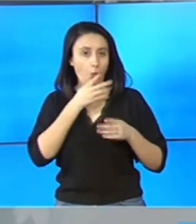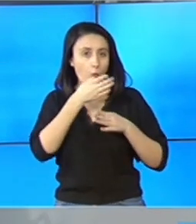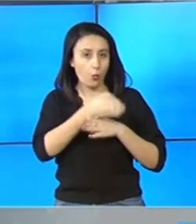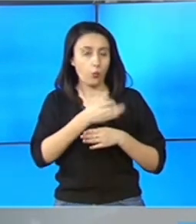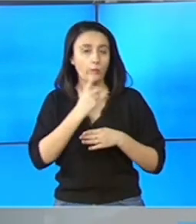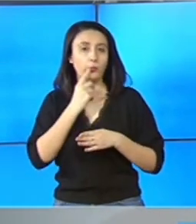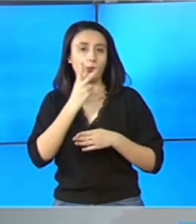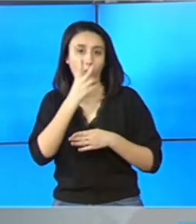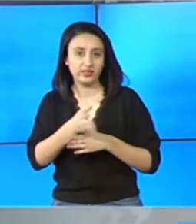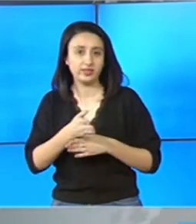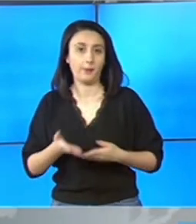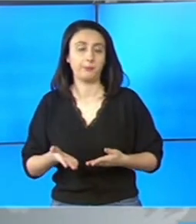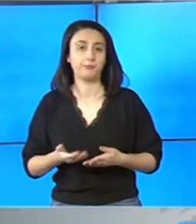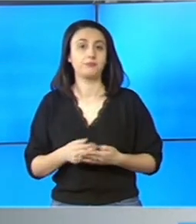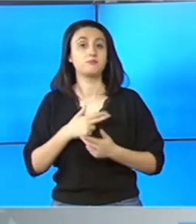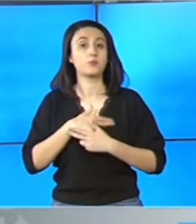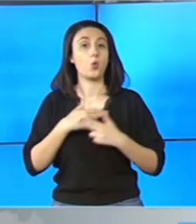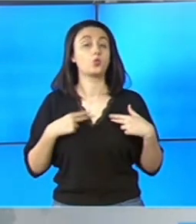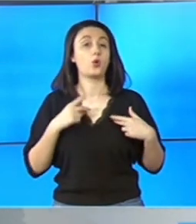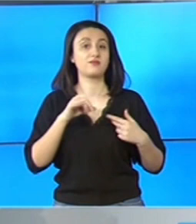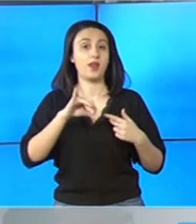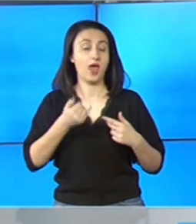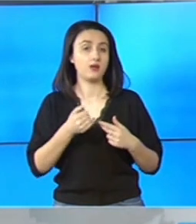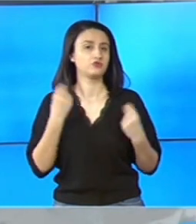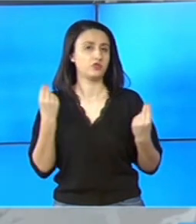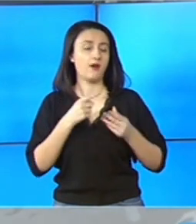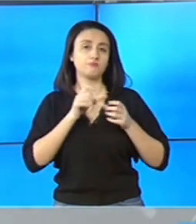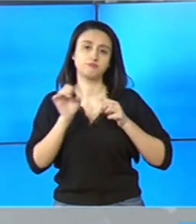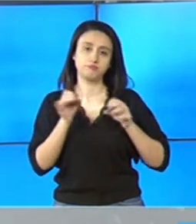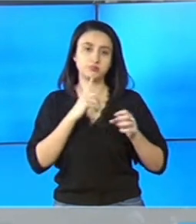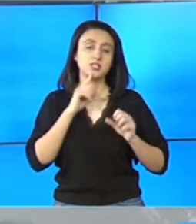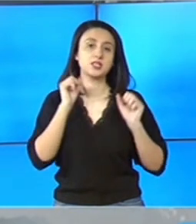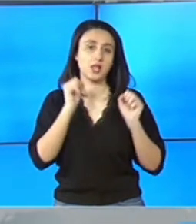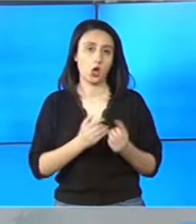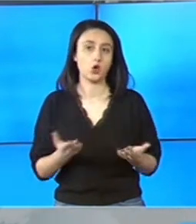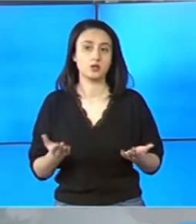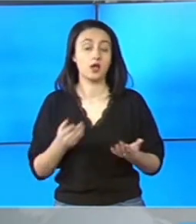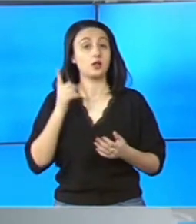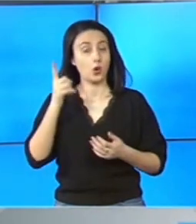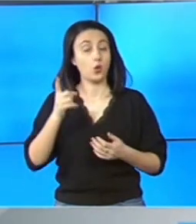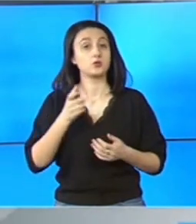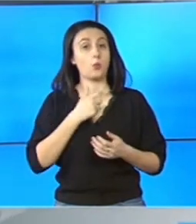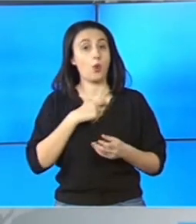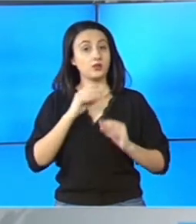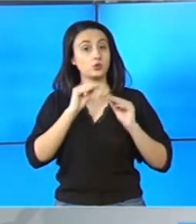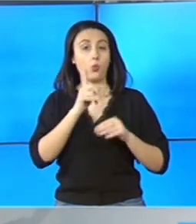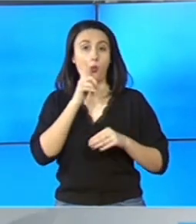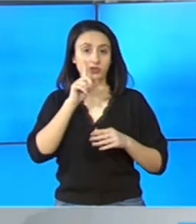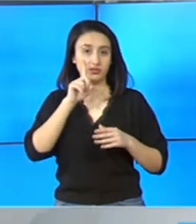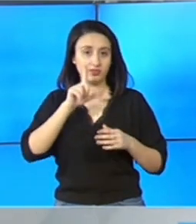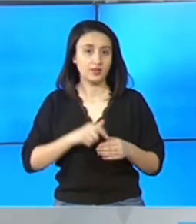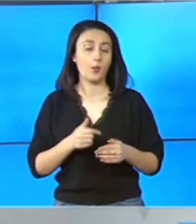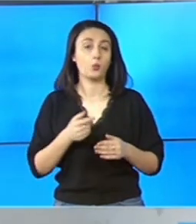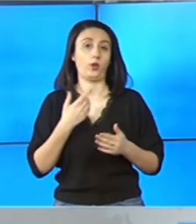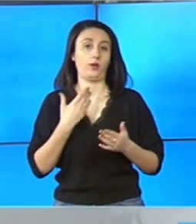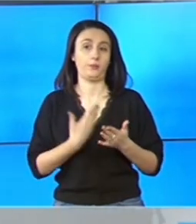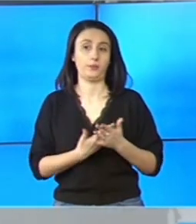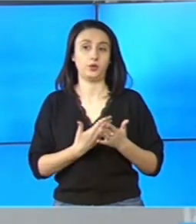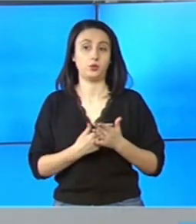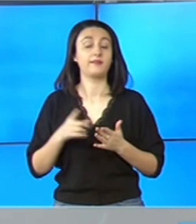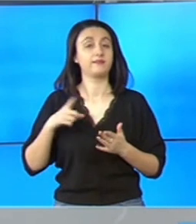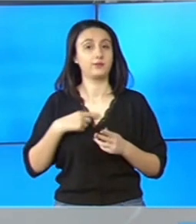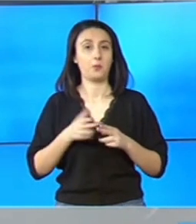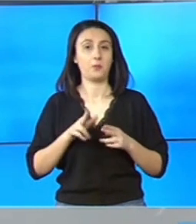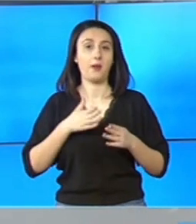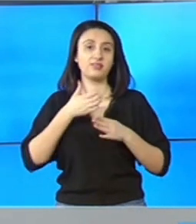a procurorii DNA. Câteva indicii destul de serioase. De acolo s-ar putea ajunge unde trebuie, dar ca să fiu